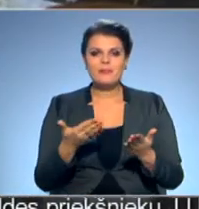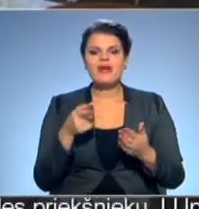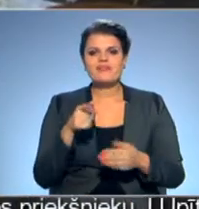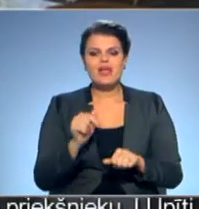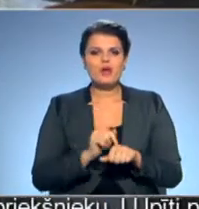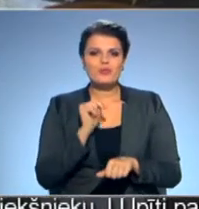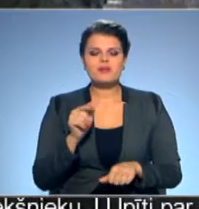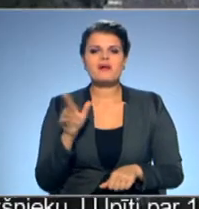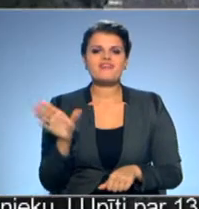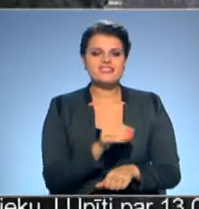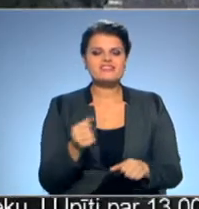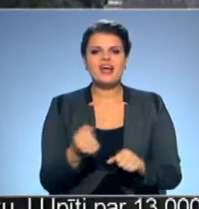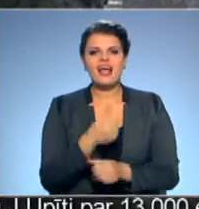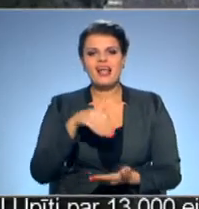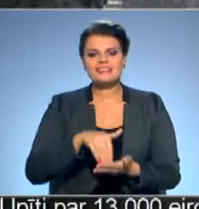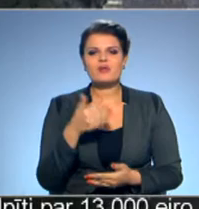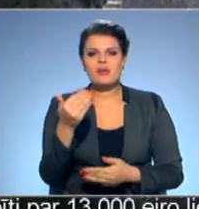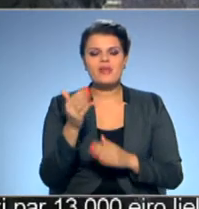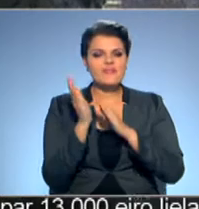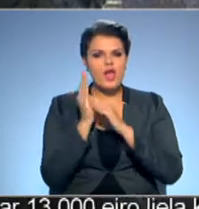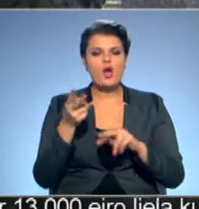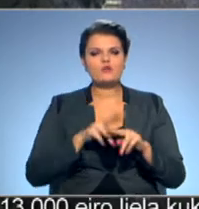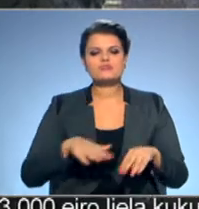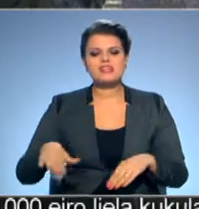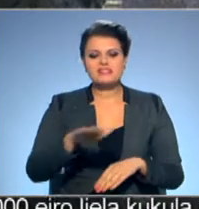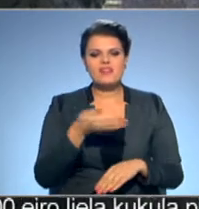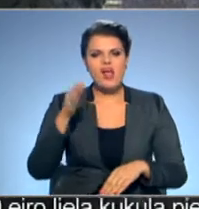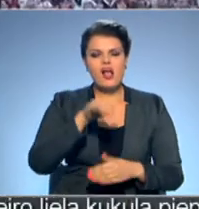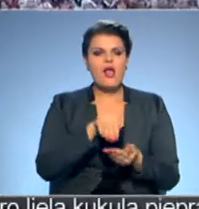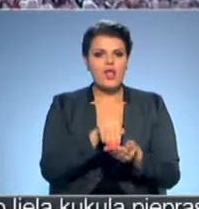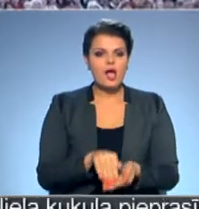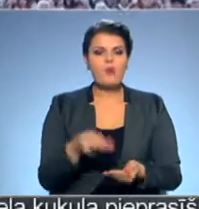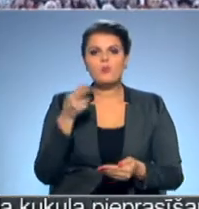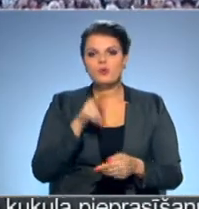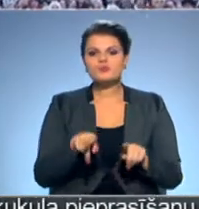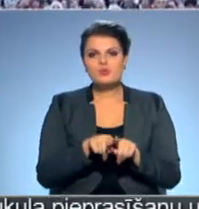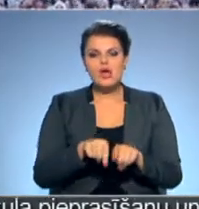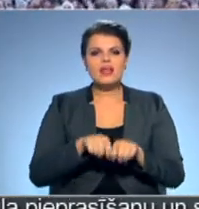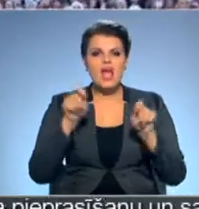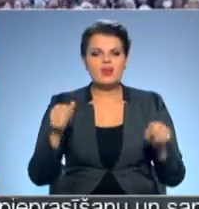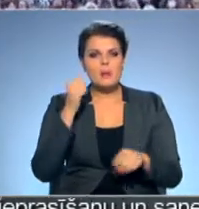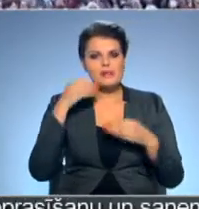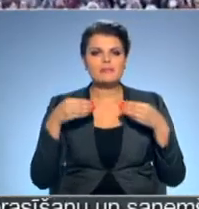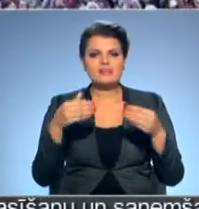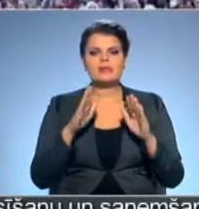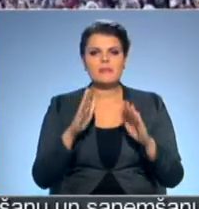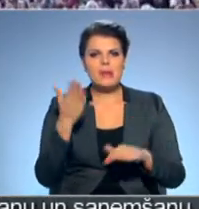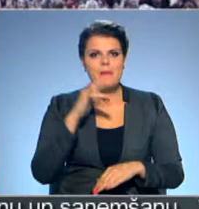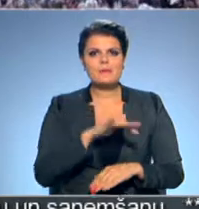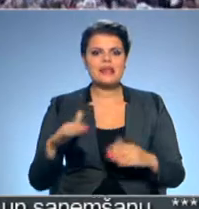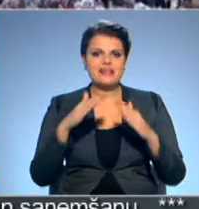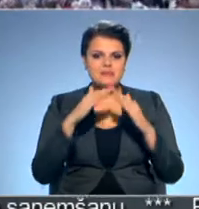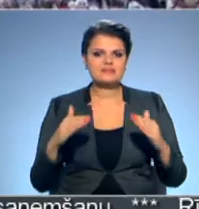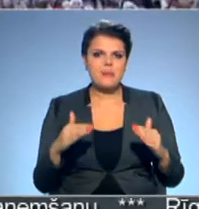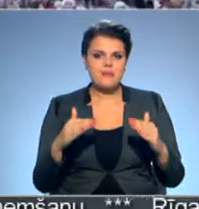jaušama it visā, gan stāvot pie viņa atdusas vietas Nisiņkalna kapos, gan atklājot piemījies plāksni pie bērnības mājas